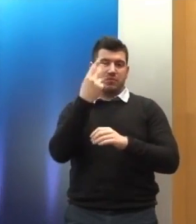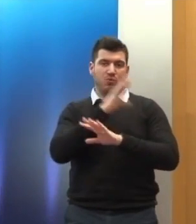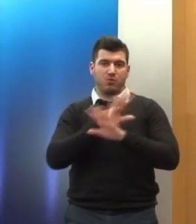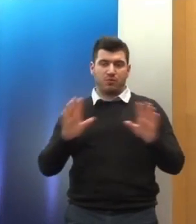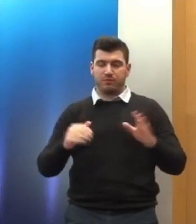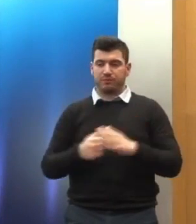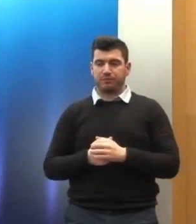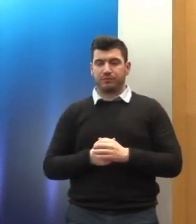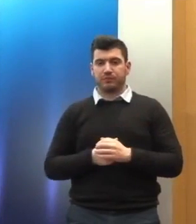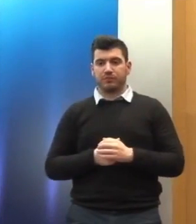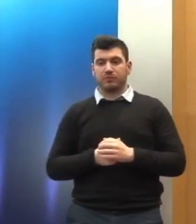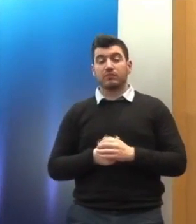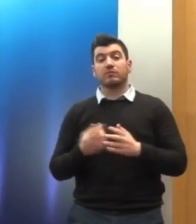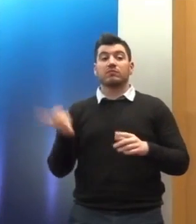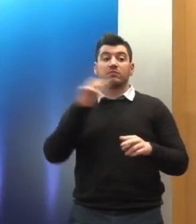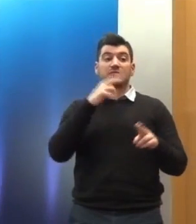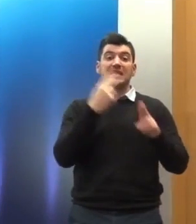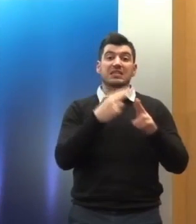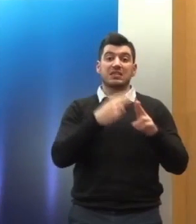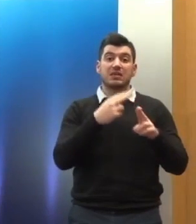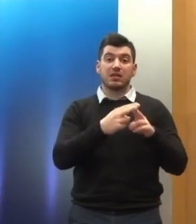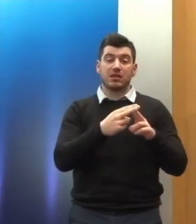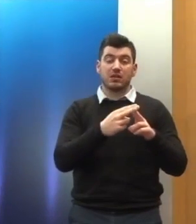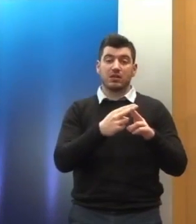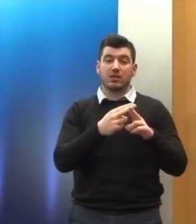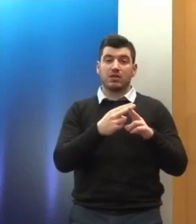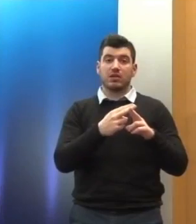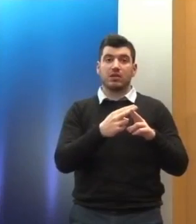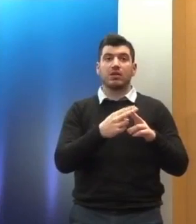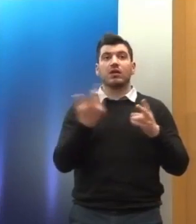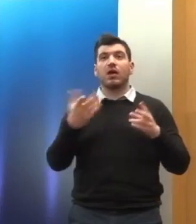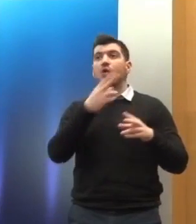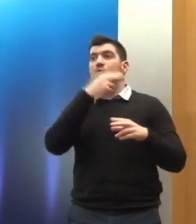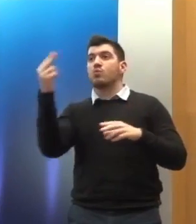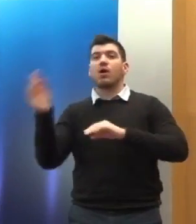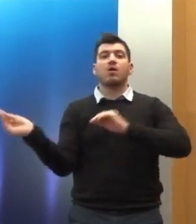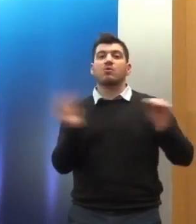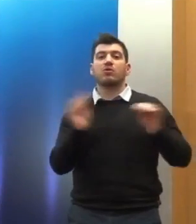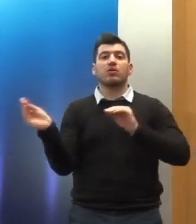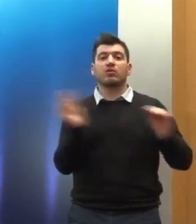είναι εξαιρετικά σημαντικό είναι το ζήτημα το προσφυγικό και το μεταναστευτικό